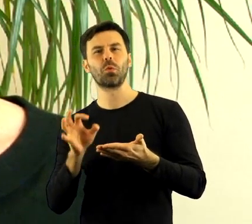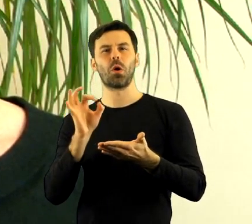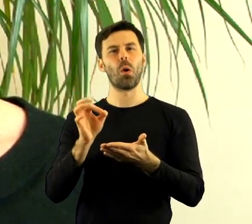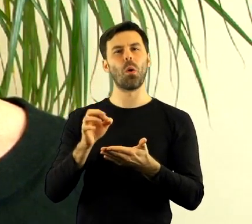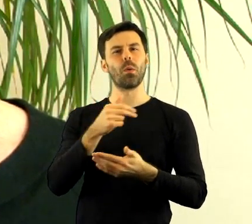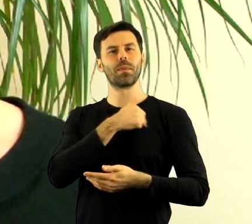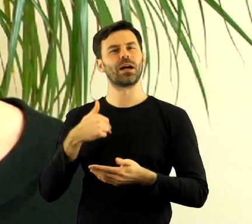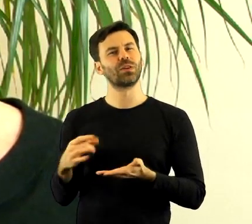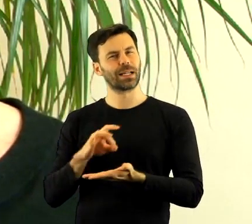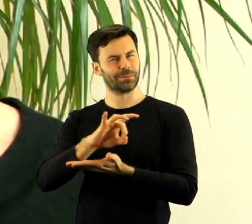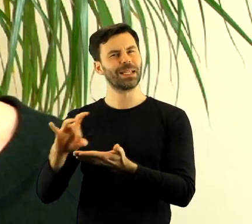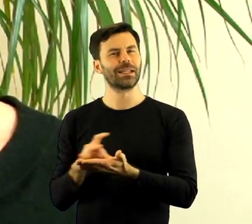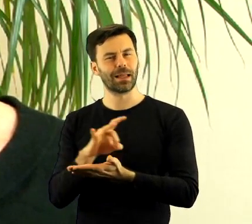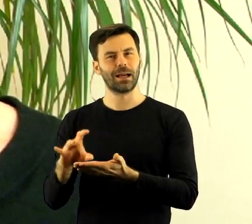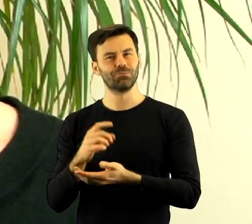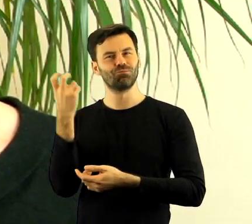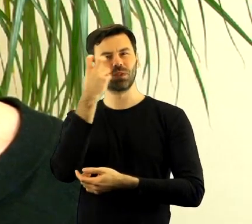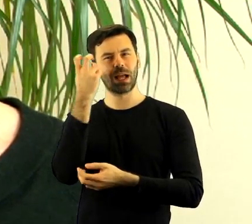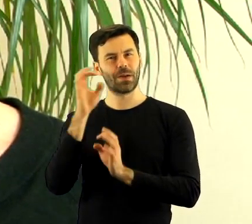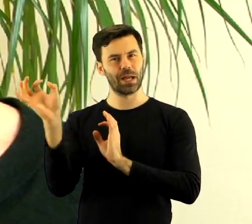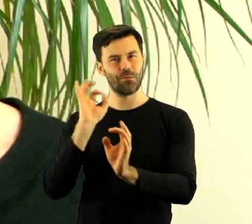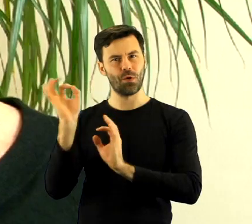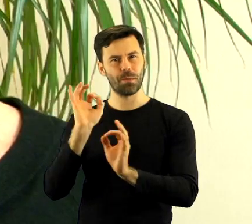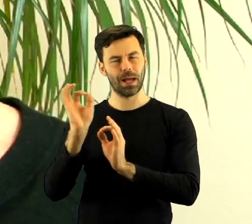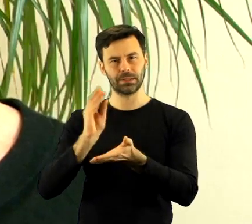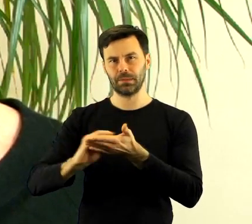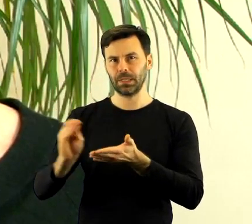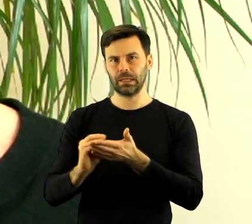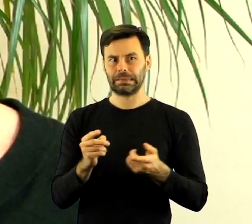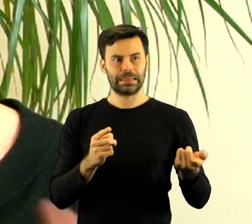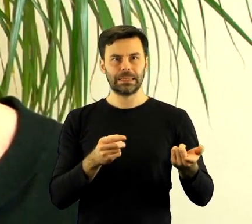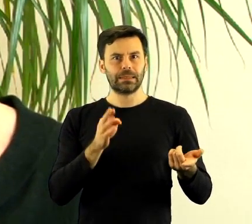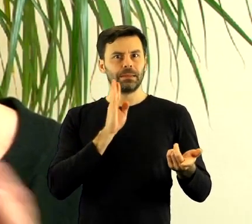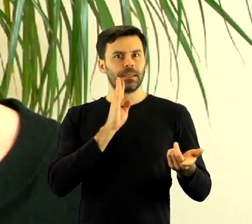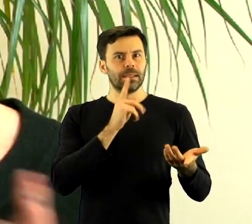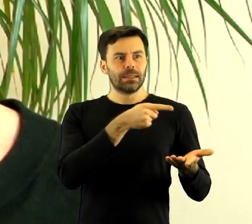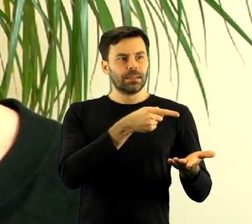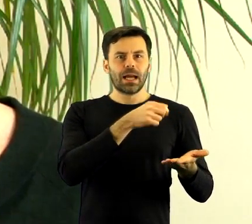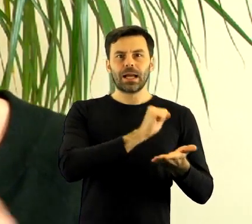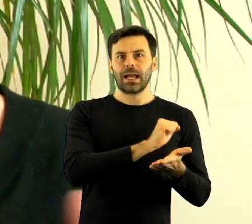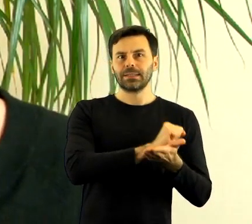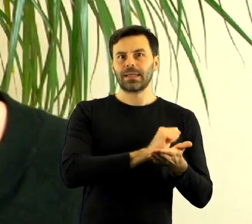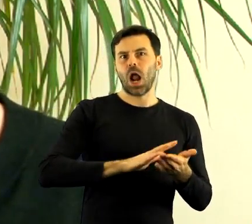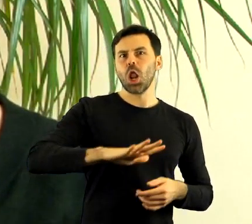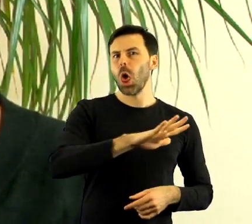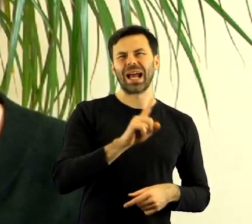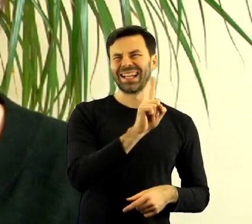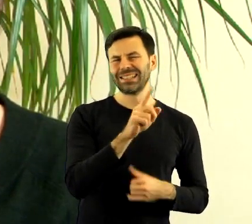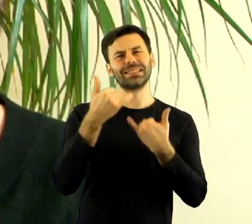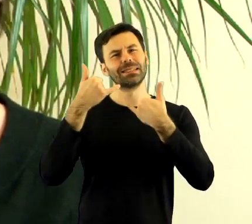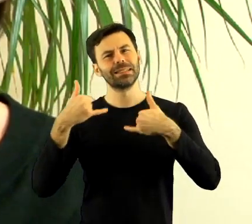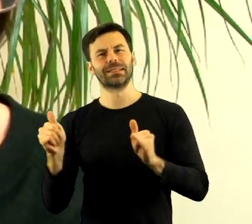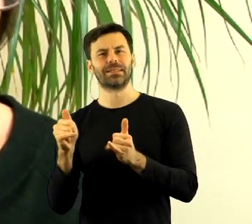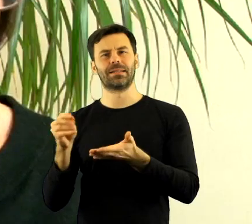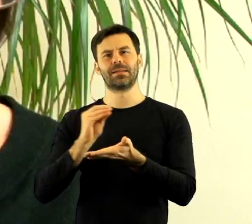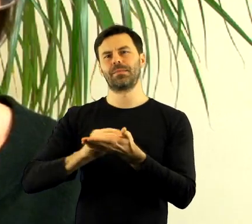związane z naszą gminą, tak? Ale żeby to zupełnie w innej formie niż ukazują się nasze lokalne